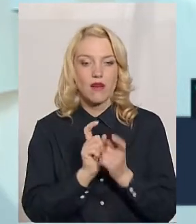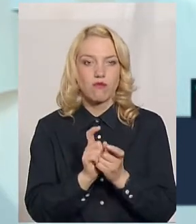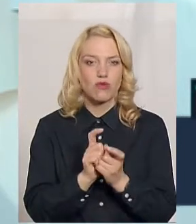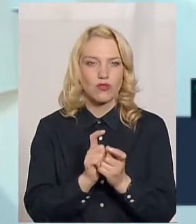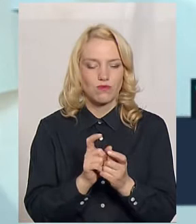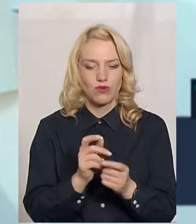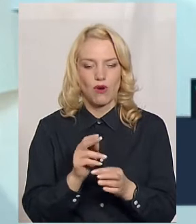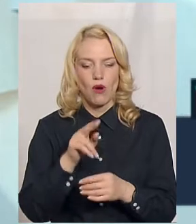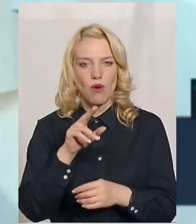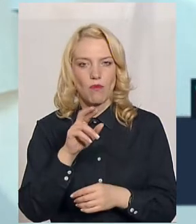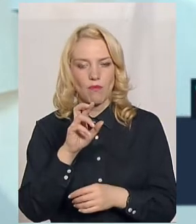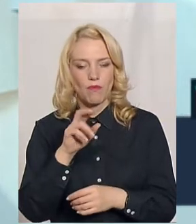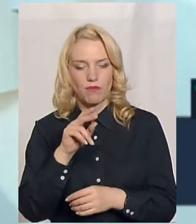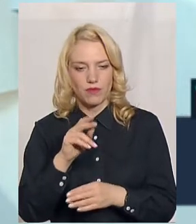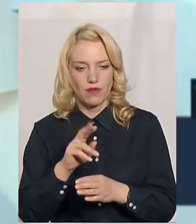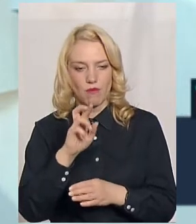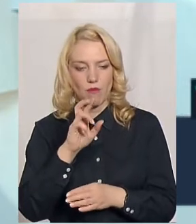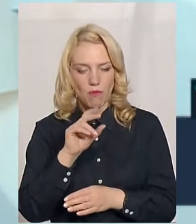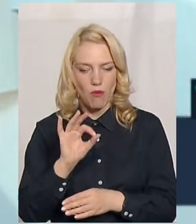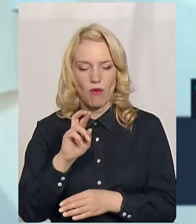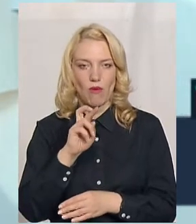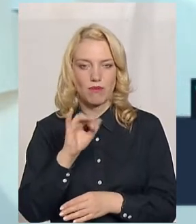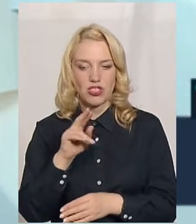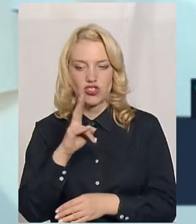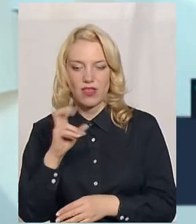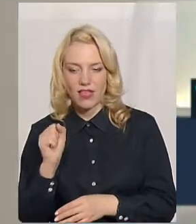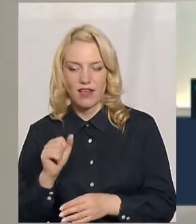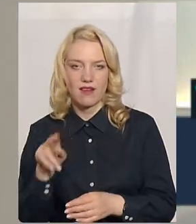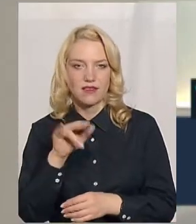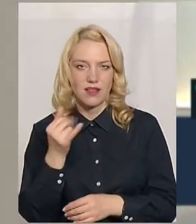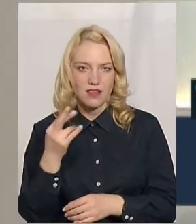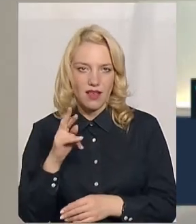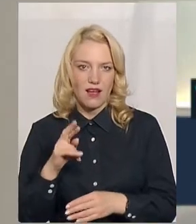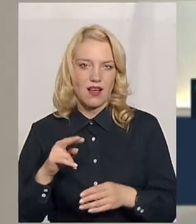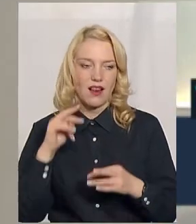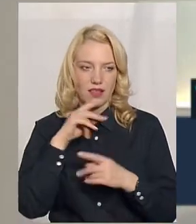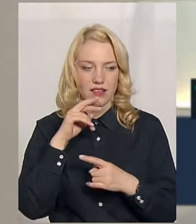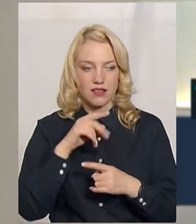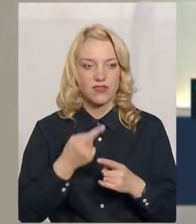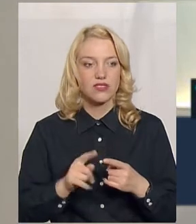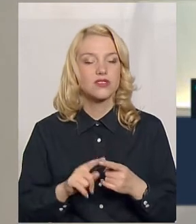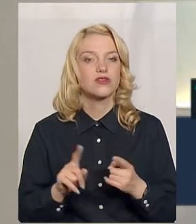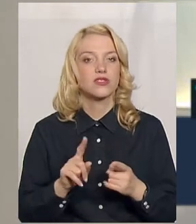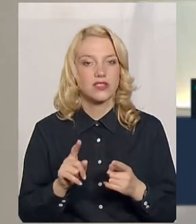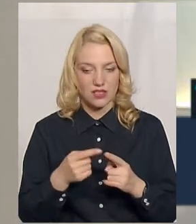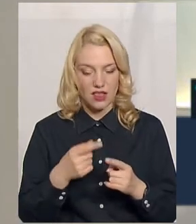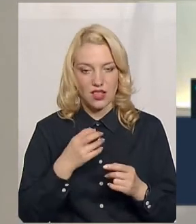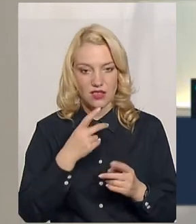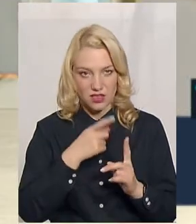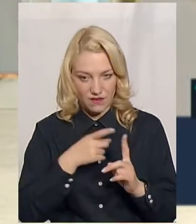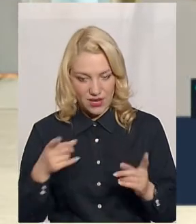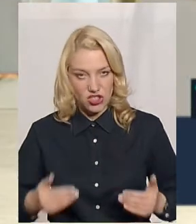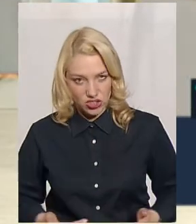побічним дією ліків. Тобто це позначається і на якості життя, і на тривалості вілонфікування? На тривалості,